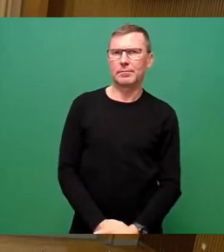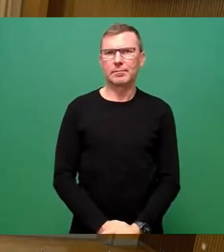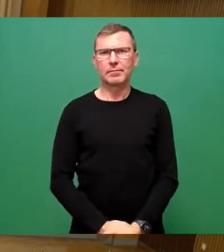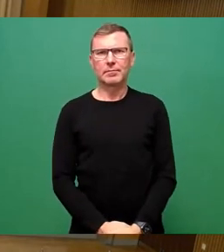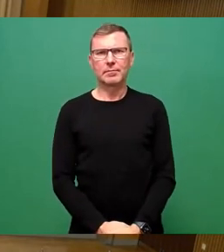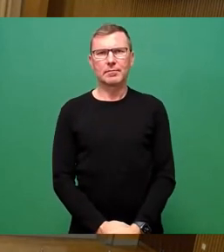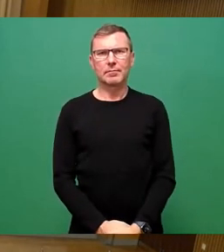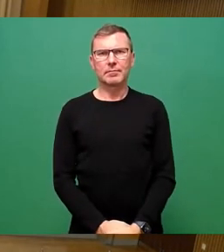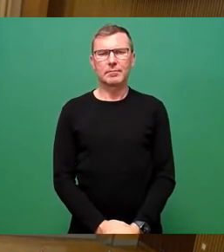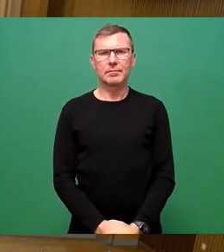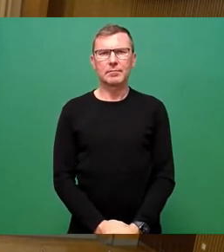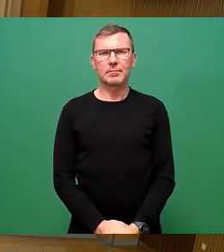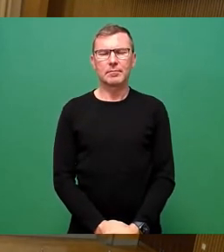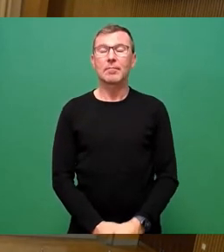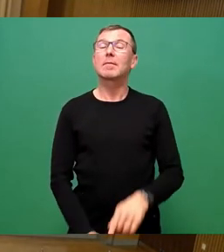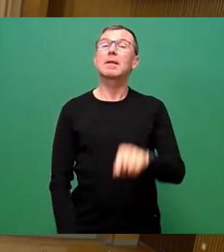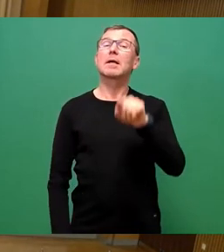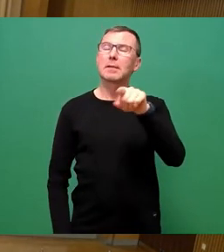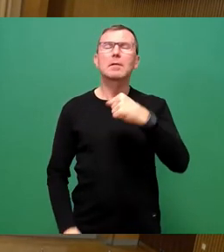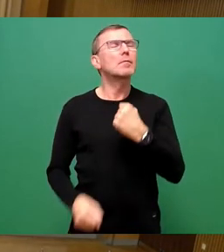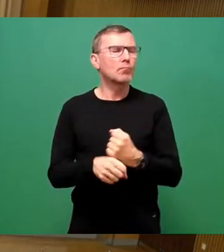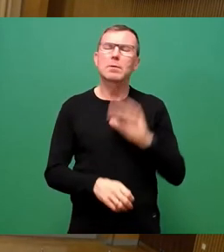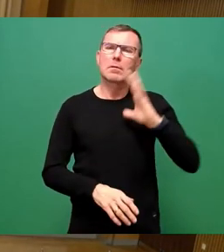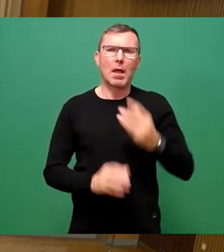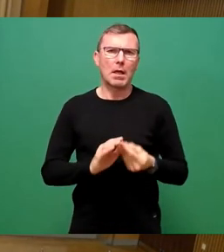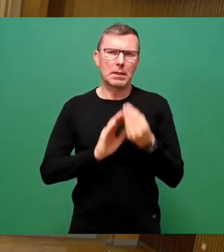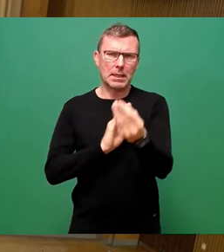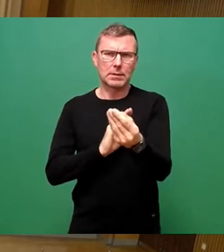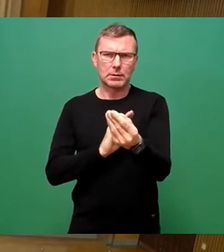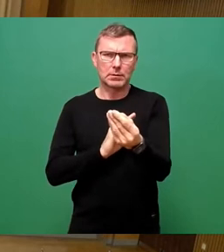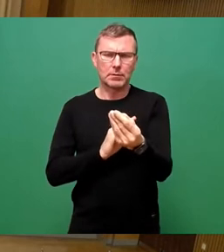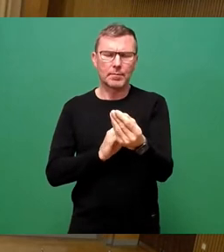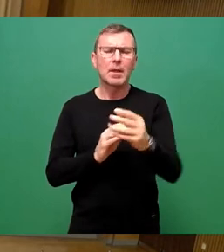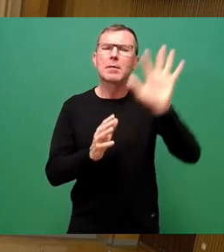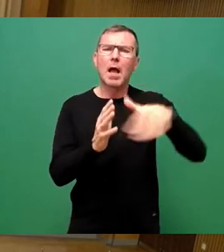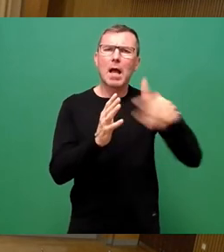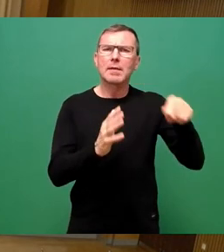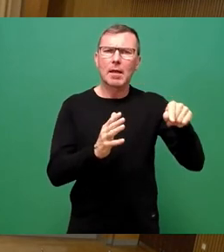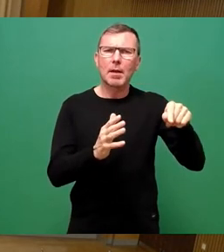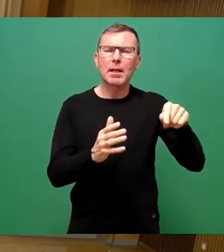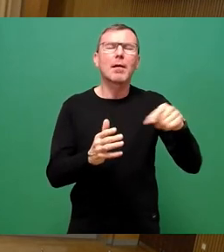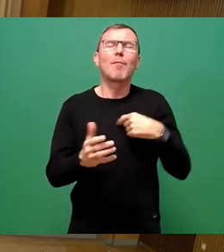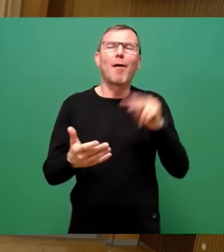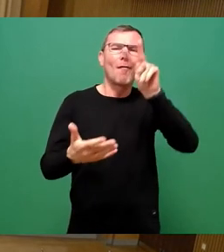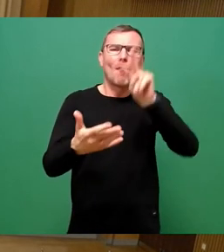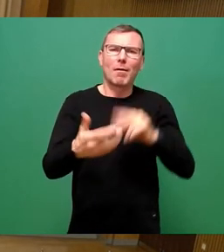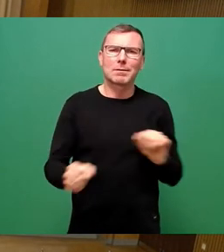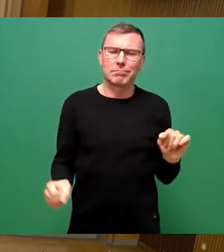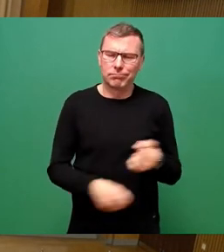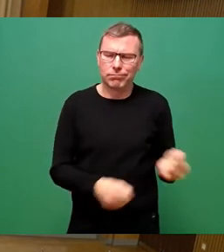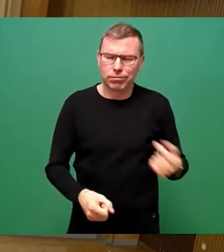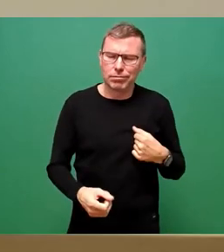Also das müsste man gegebenenfalls nachreichen. Einige Informationen sind auf der Tabelle, die man schlecht vorlesen kann. Im Zweifelsfall